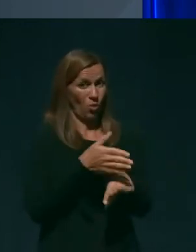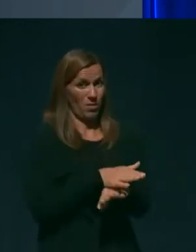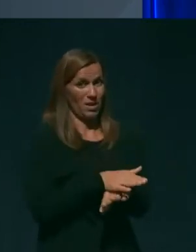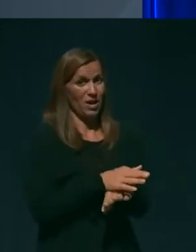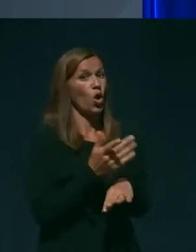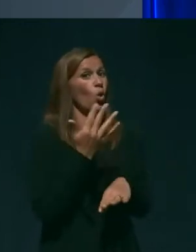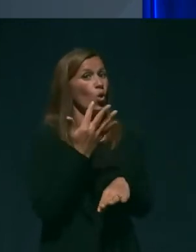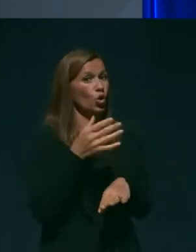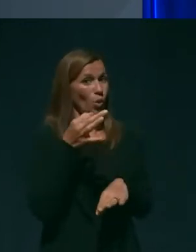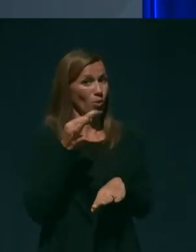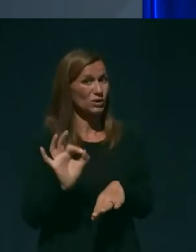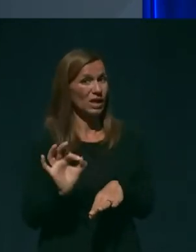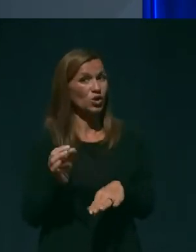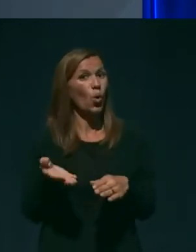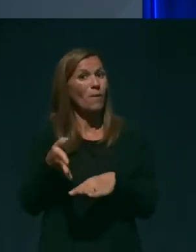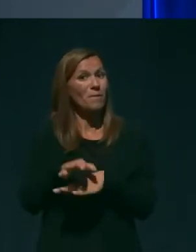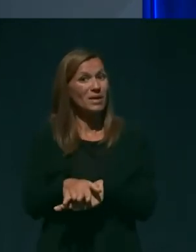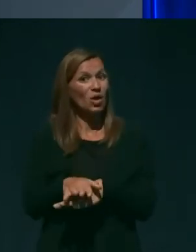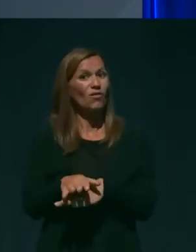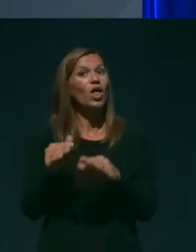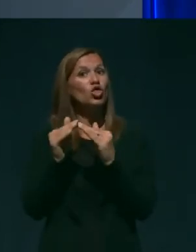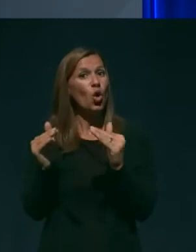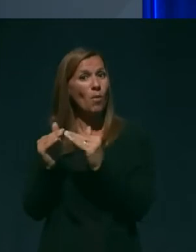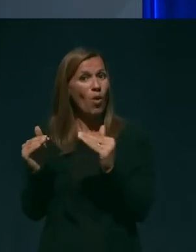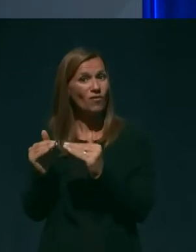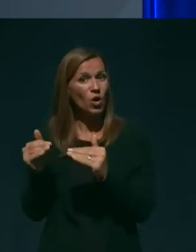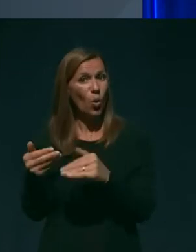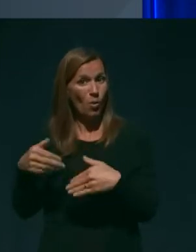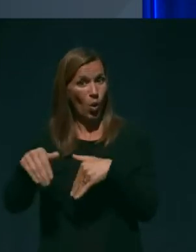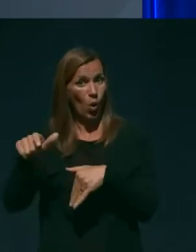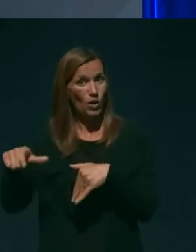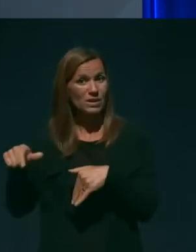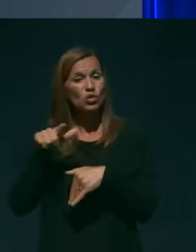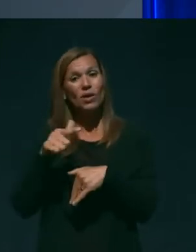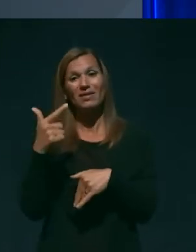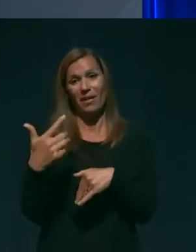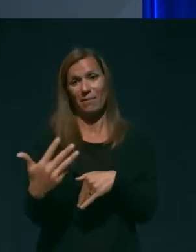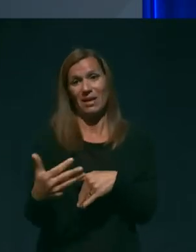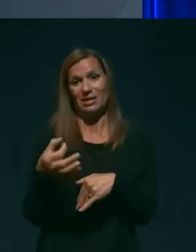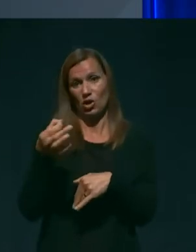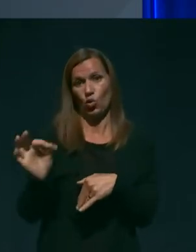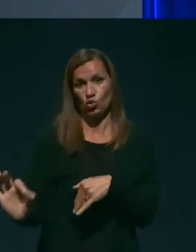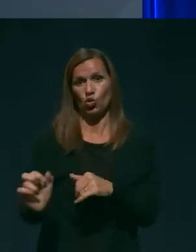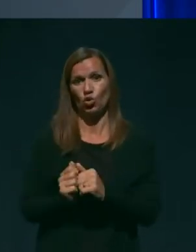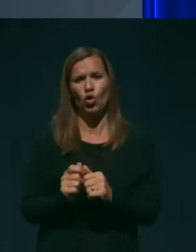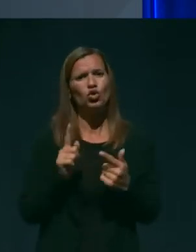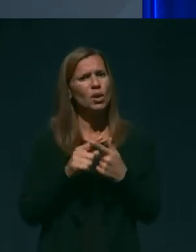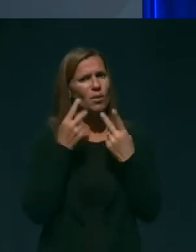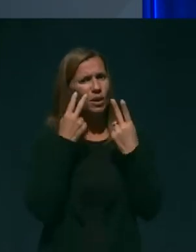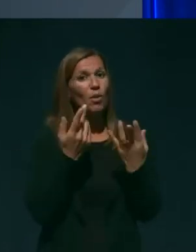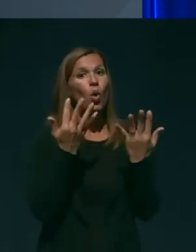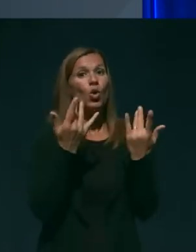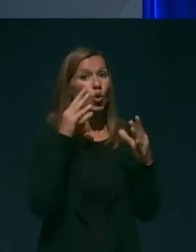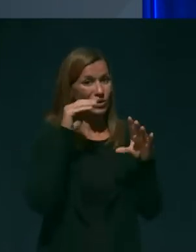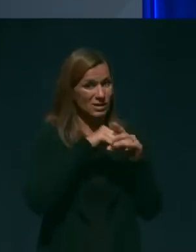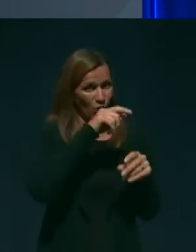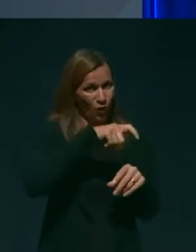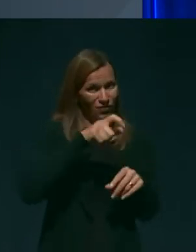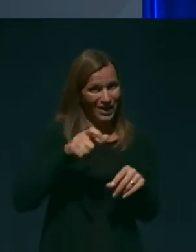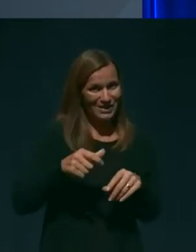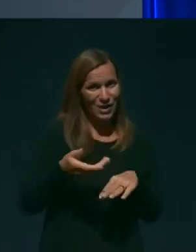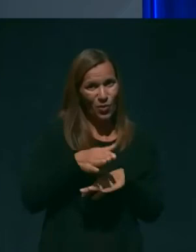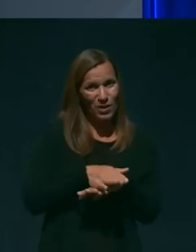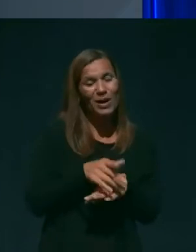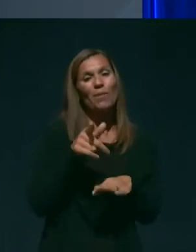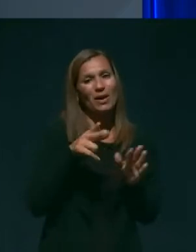domovih, je to 52 odstotkov. Če pa pogledamo, koliko stanovalcev domov je umrlo, je pa res ta